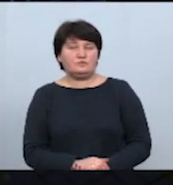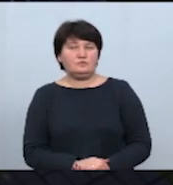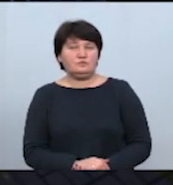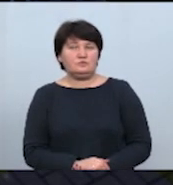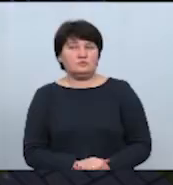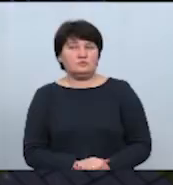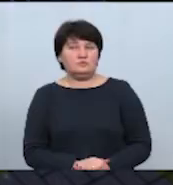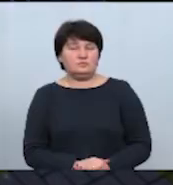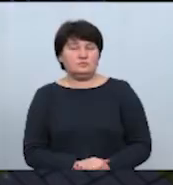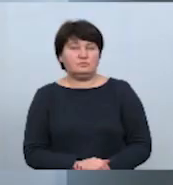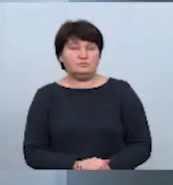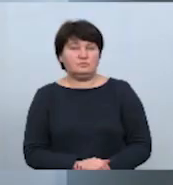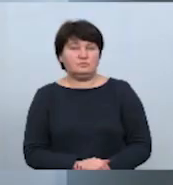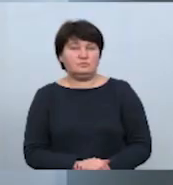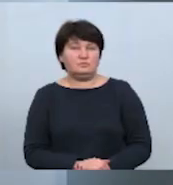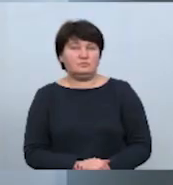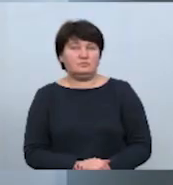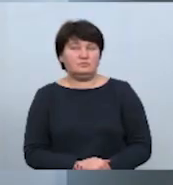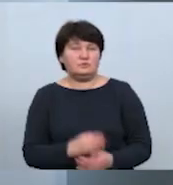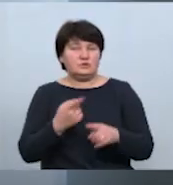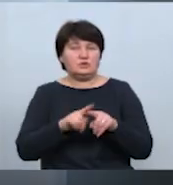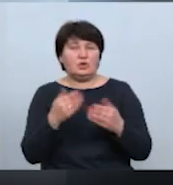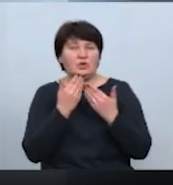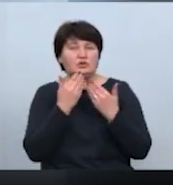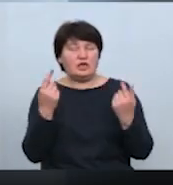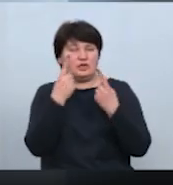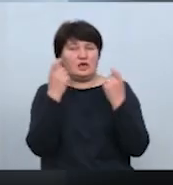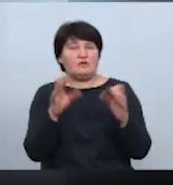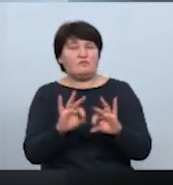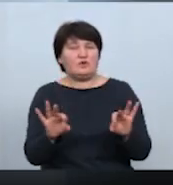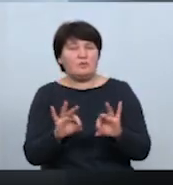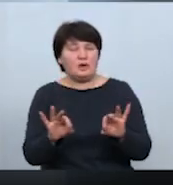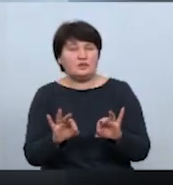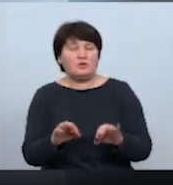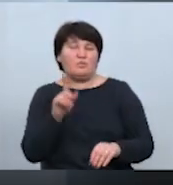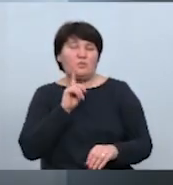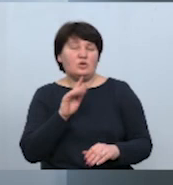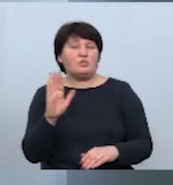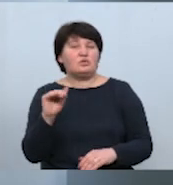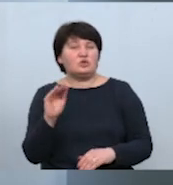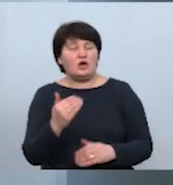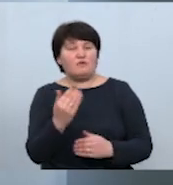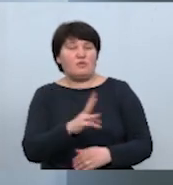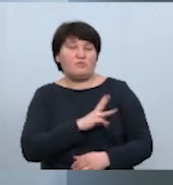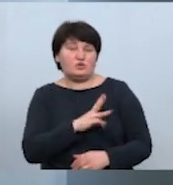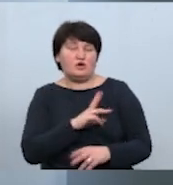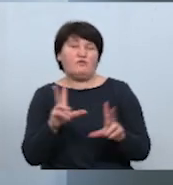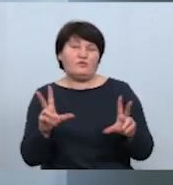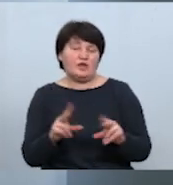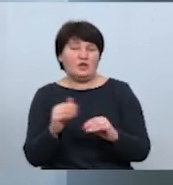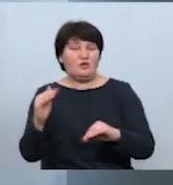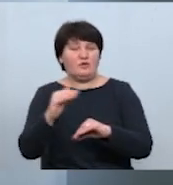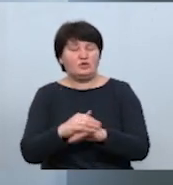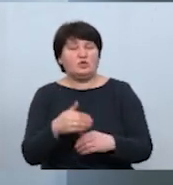Івано-Франківськ. Це остання інформація у цьому випуску. Я поки прощаюсь, ну, а вам бажаю вдалого вечора та